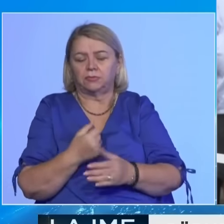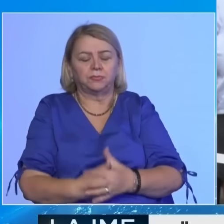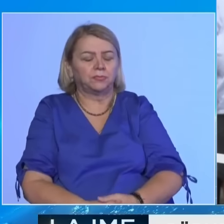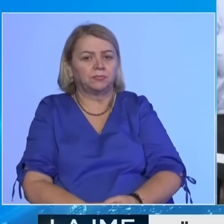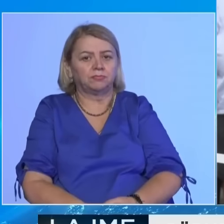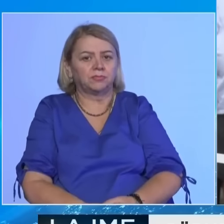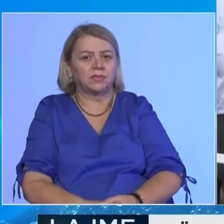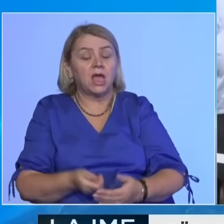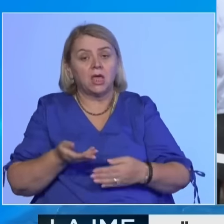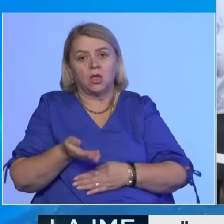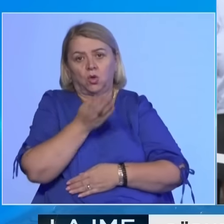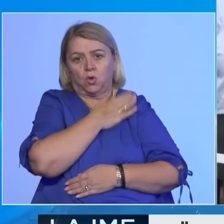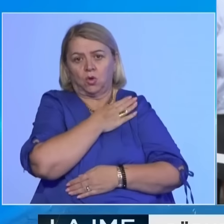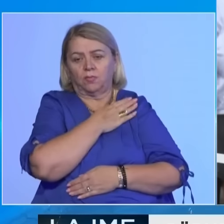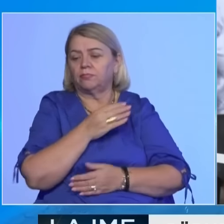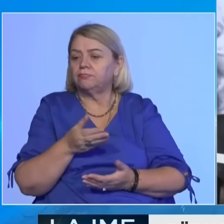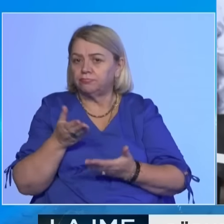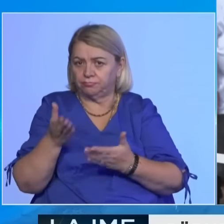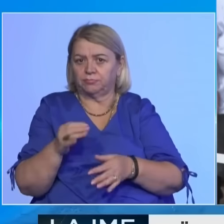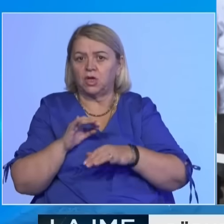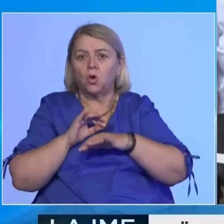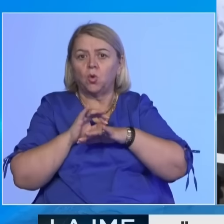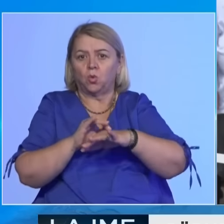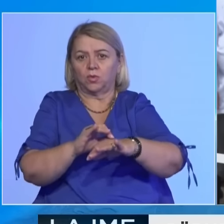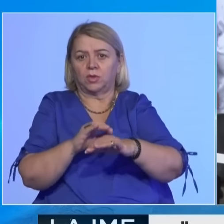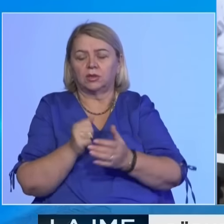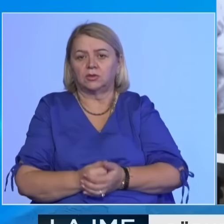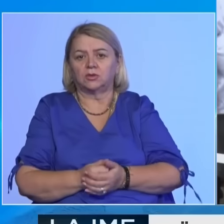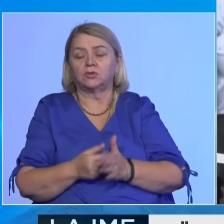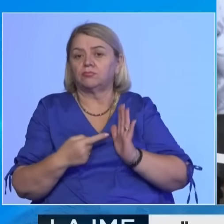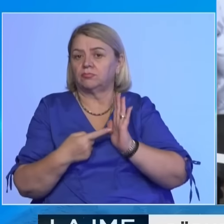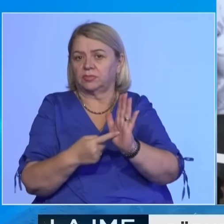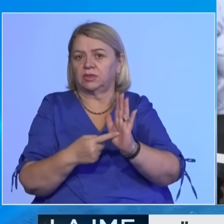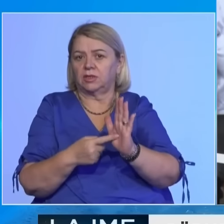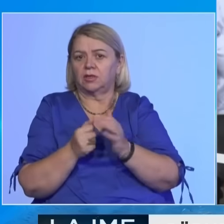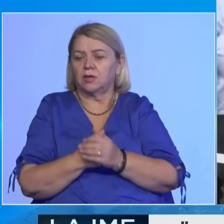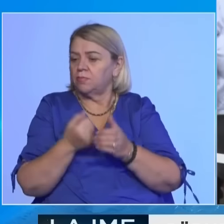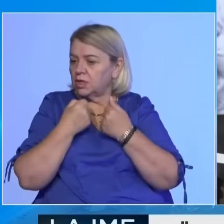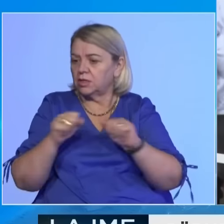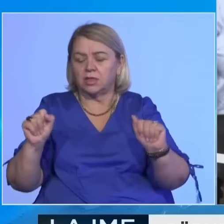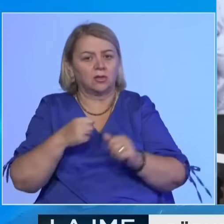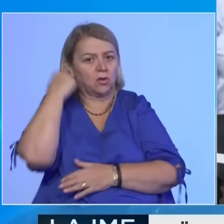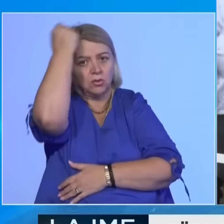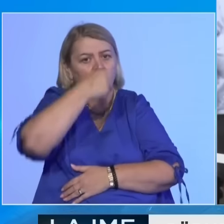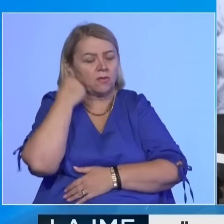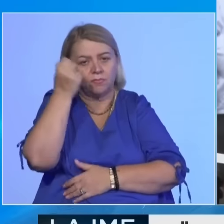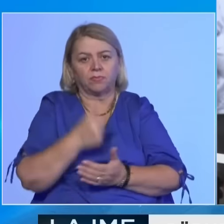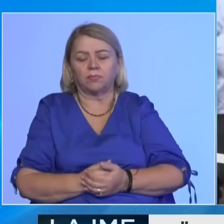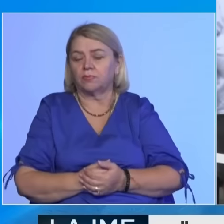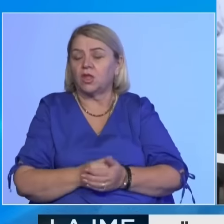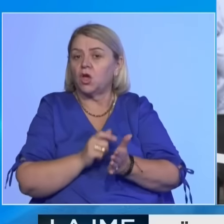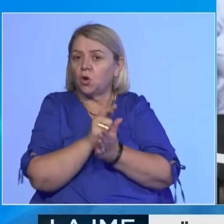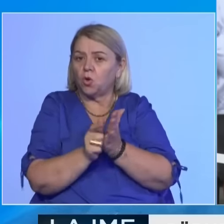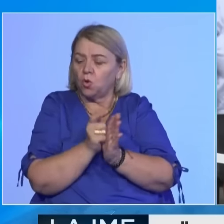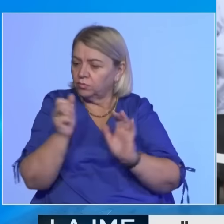Ibrahim Rugova ishte u dheqit që simbolizaj gjevizien përgjerit Kosovës. Në kohët më të